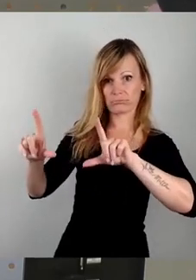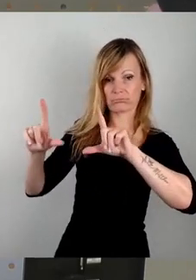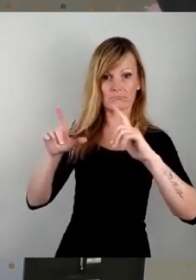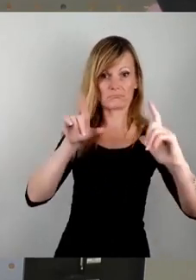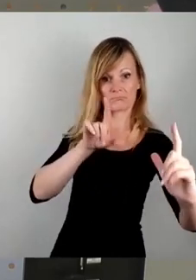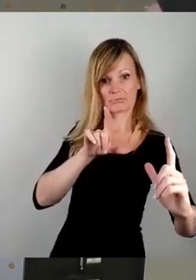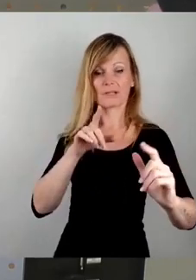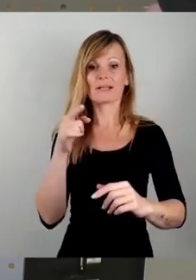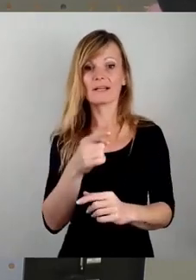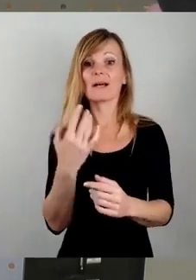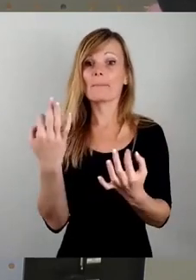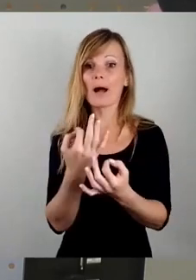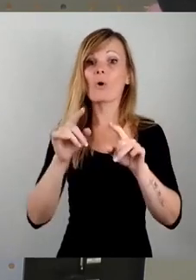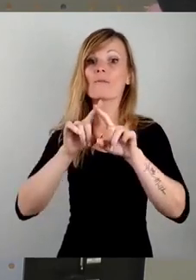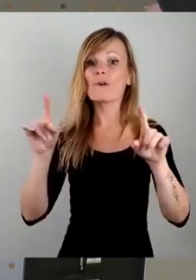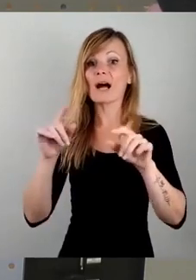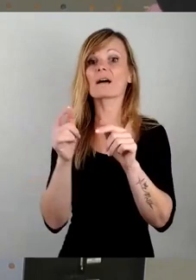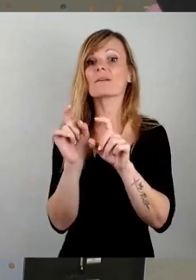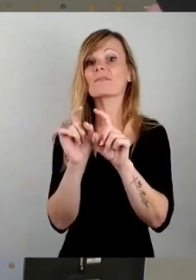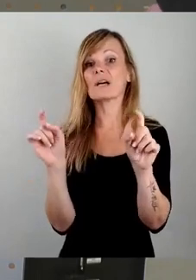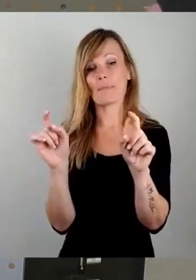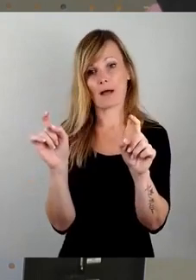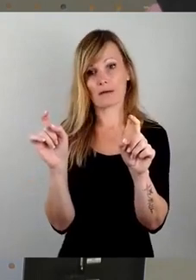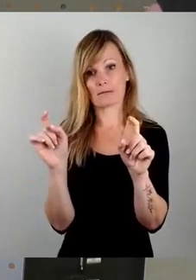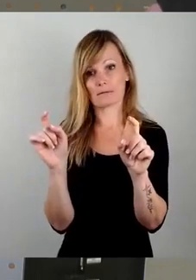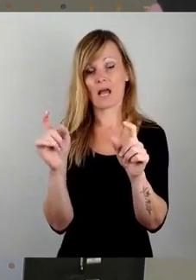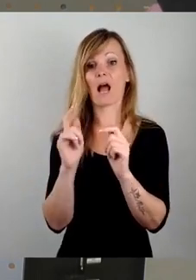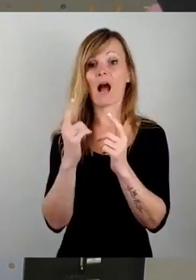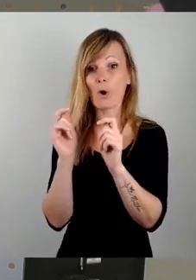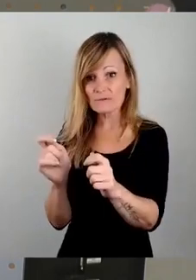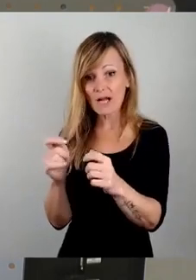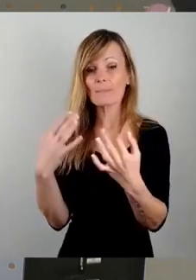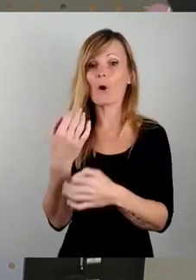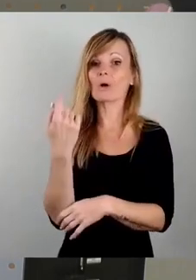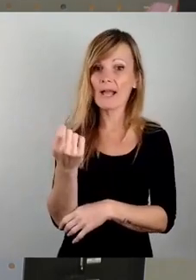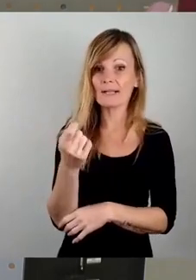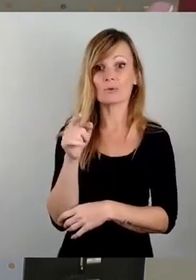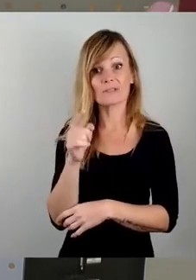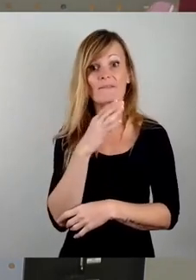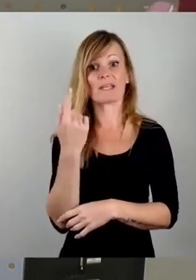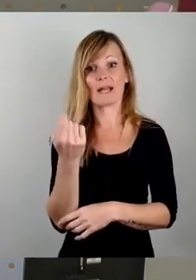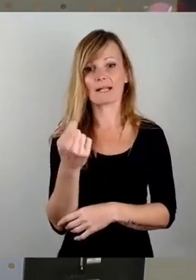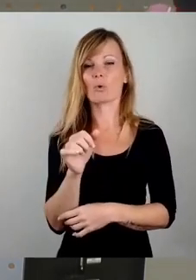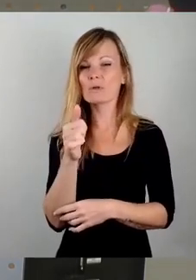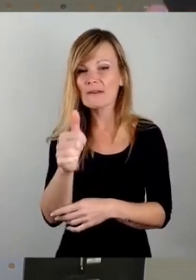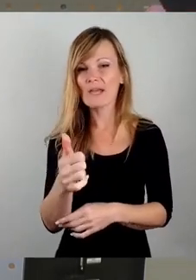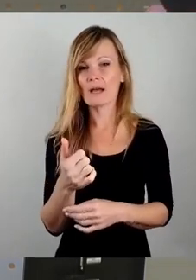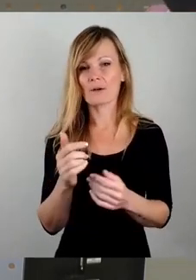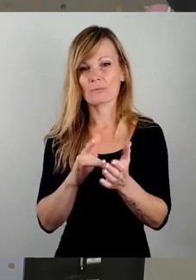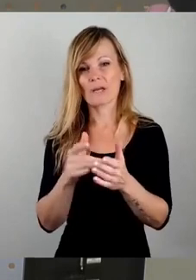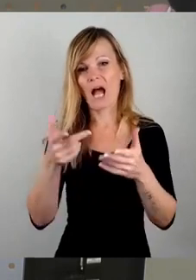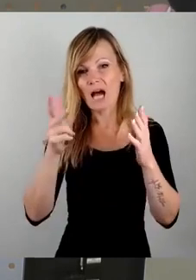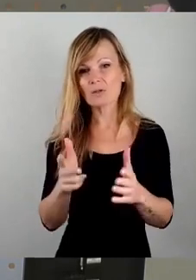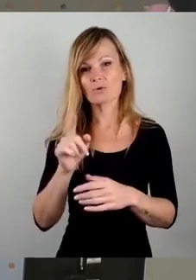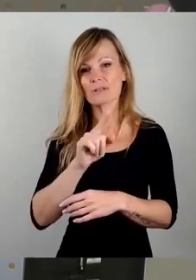Fachfirma. Und um diese Fachfirma zu beauftragen, brauchen Sie Geld, und Sie brauchen relativ viel Geld, nämlich ungefähr, je nachdem, 800 bis 1.000